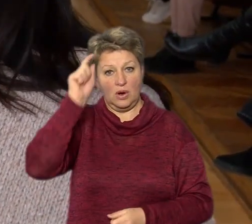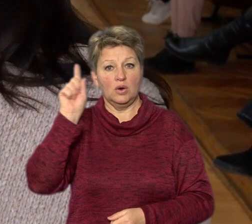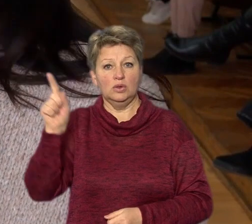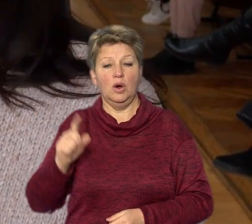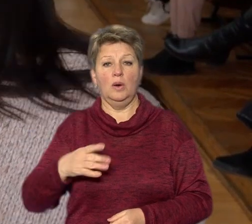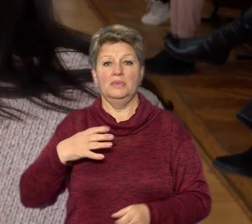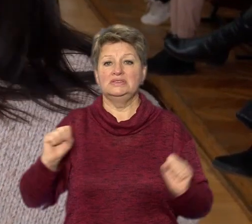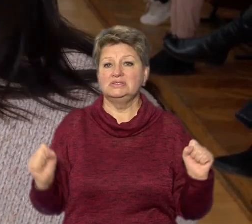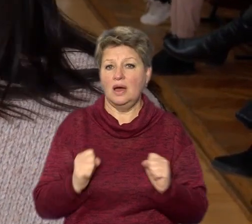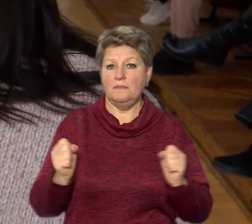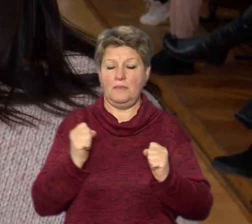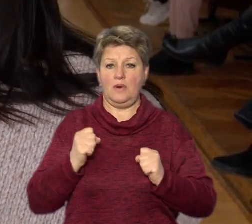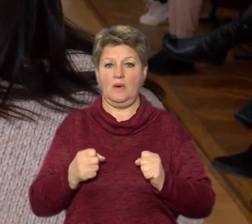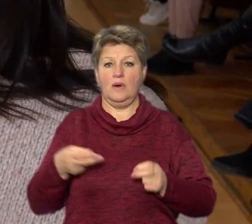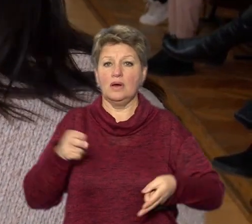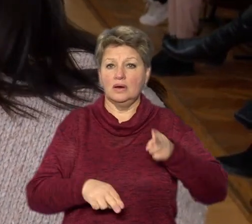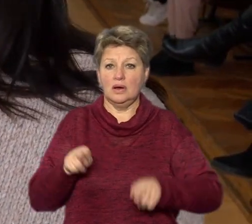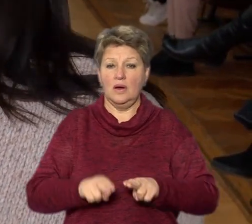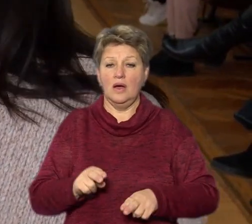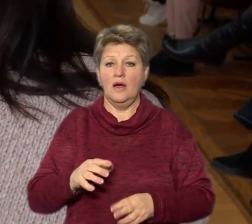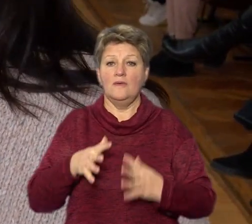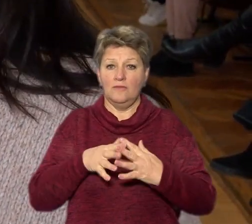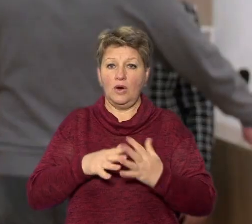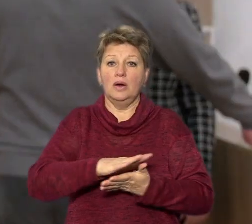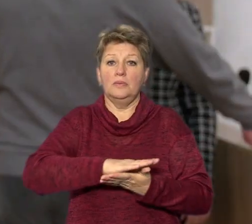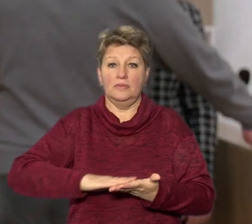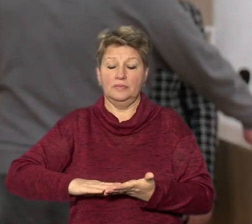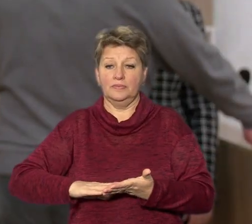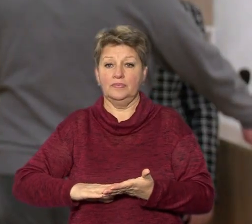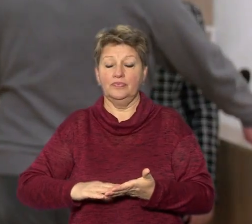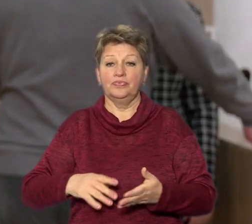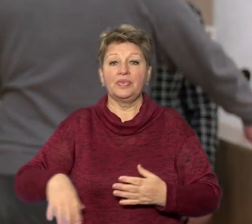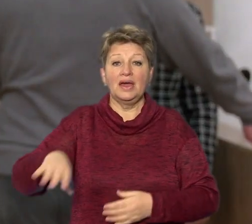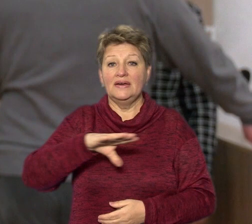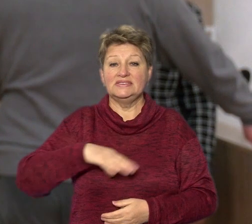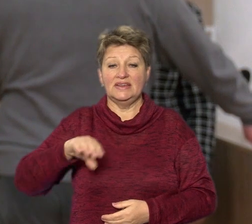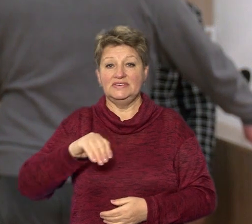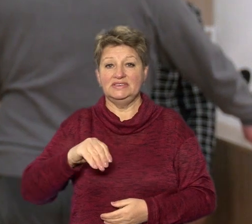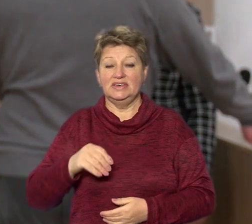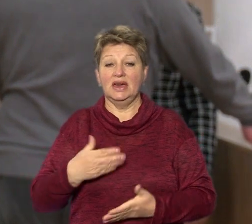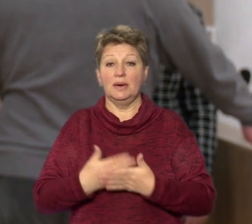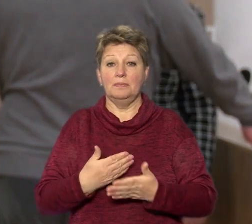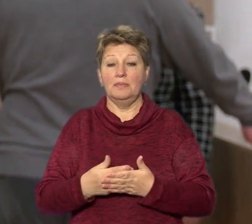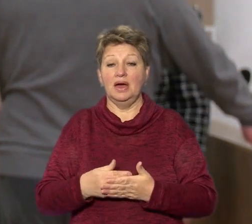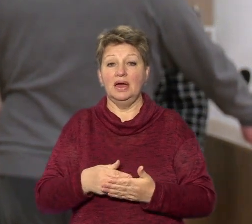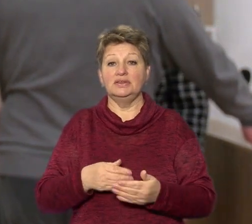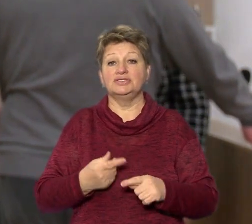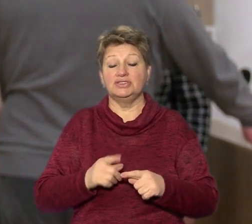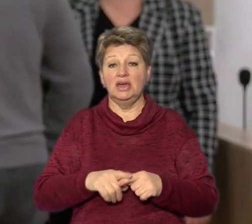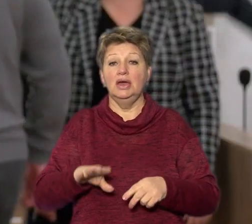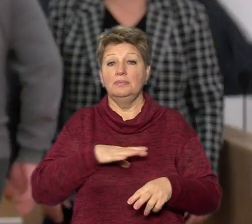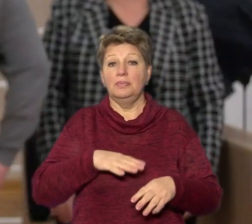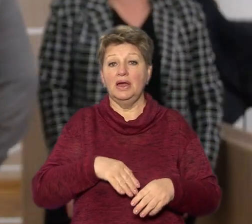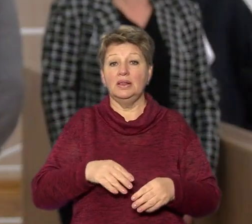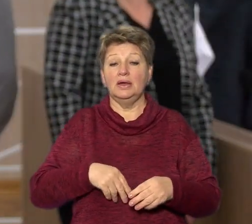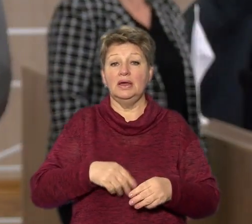гинуть, війна не заморожена. Зараз активна фаза. З усіх майже напрямків видатків були зняти